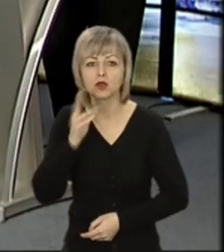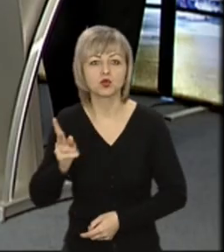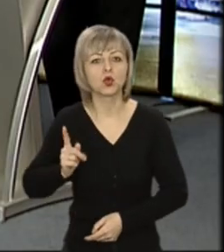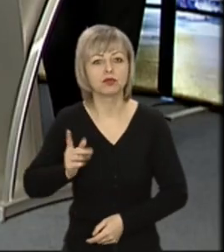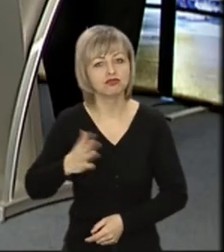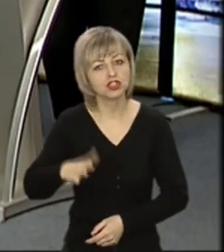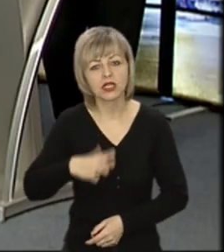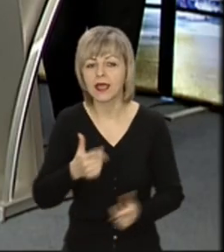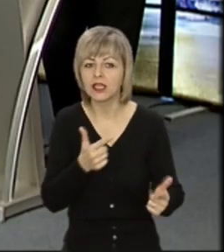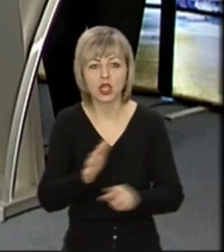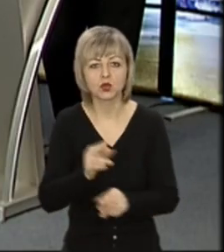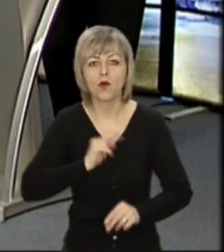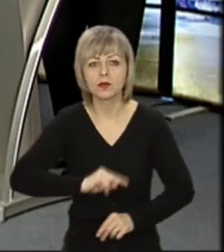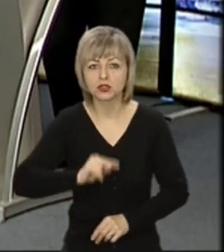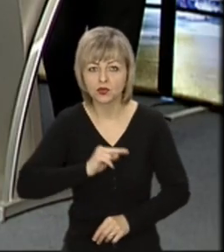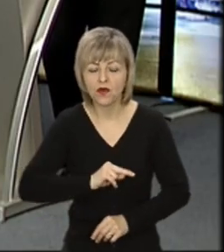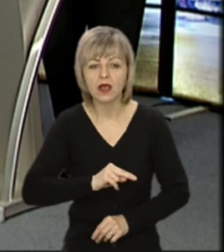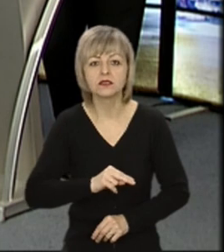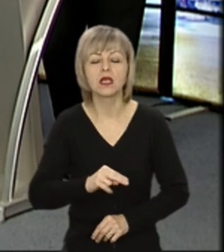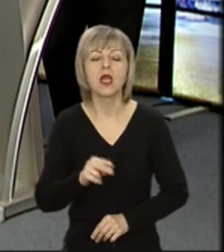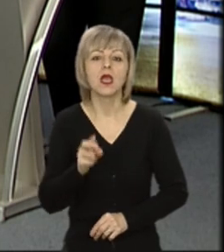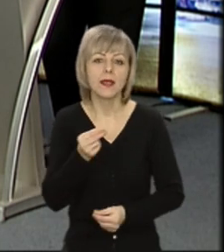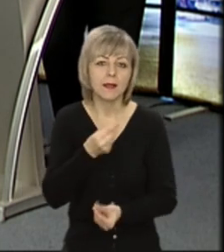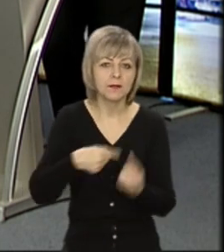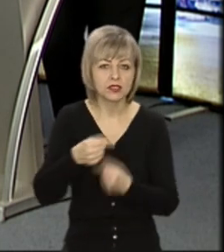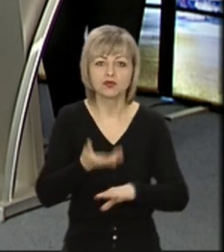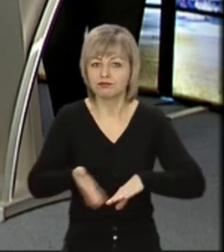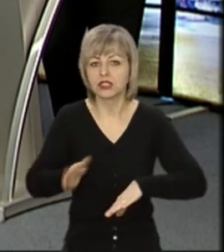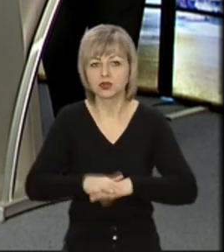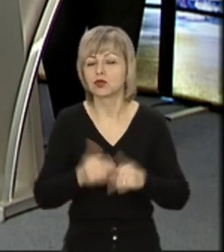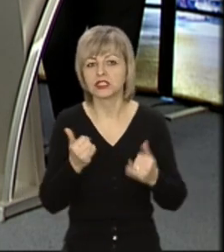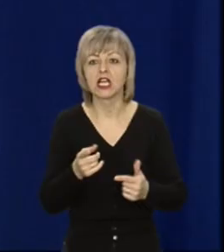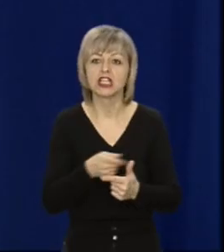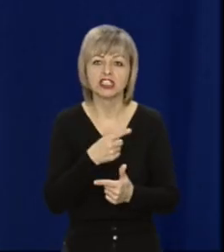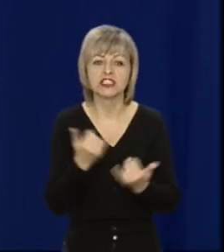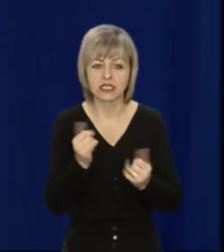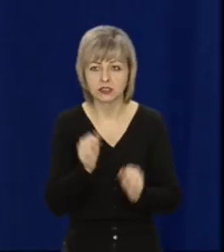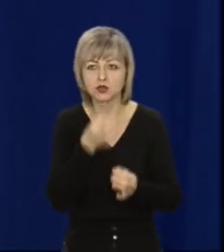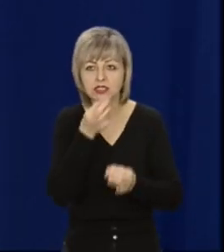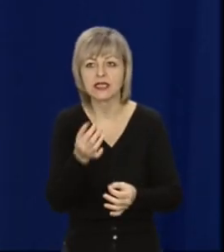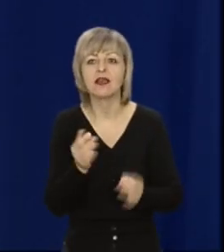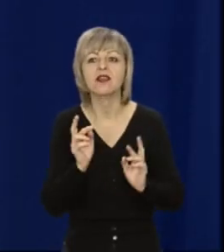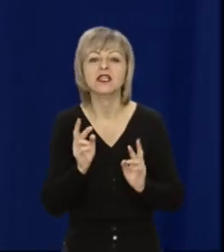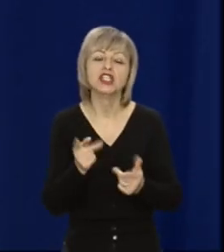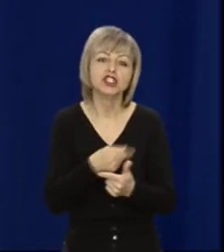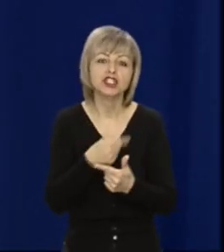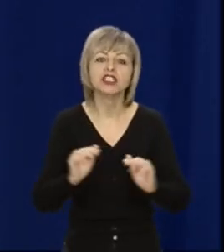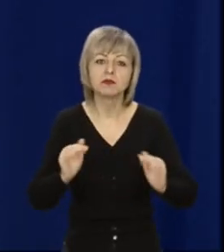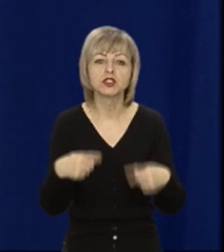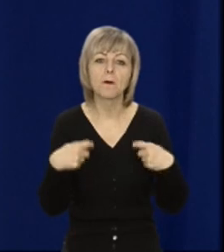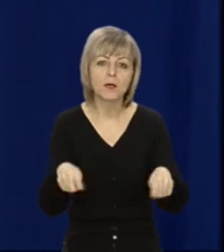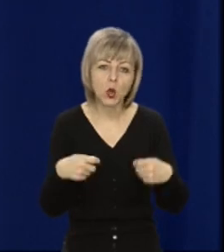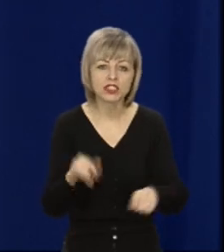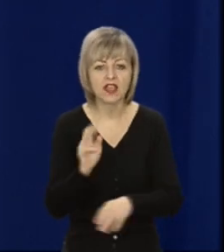не готовий продовжувати працювати, тому бізнес дуже напружений. Що можна сказати нині, наскільки зменшилися продажі